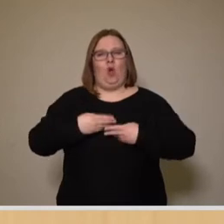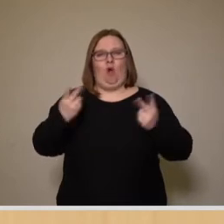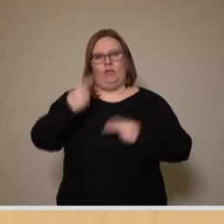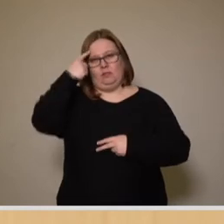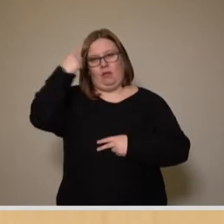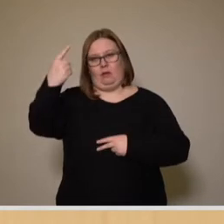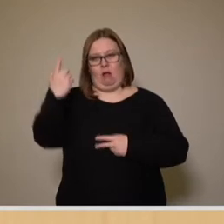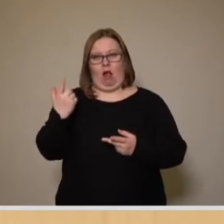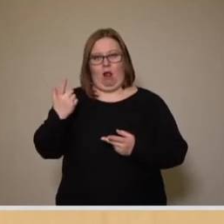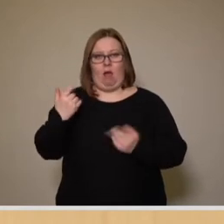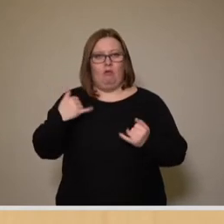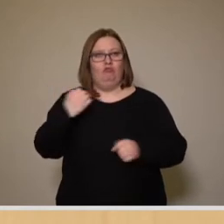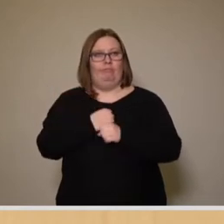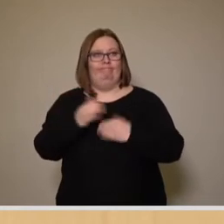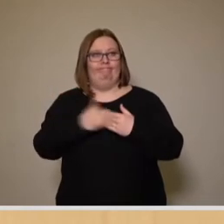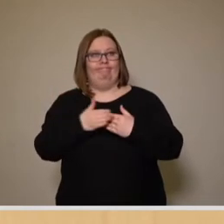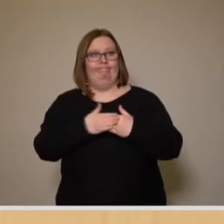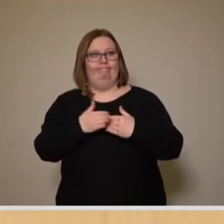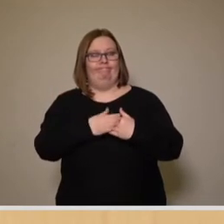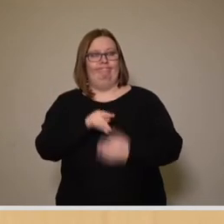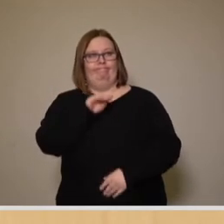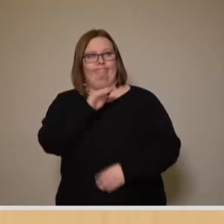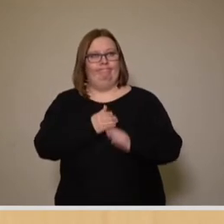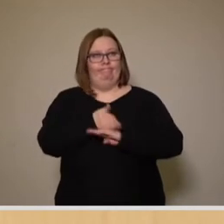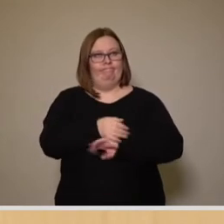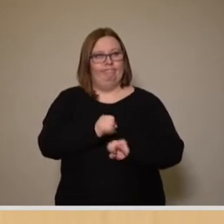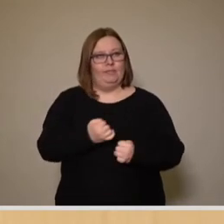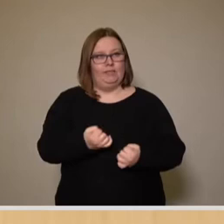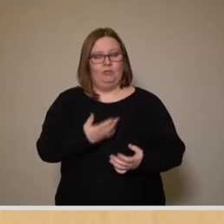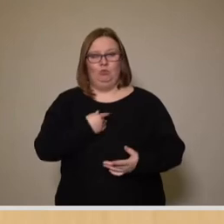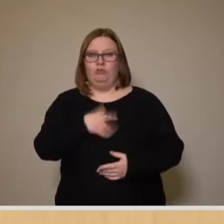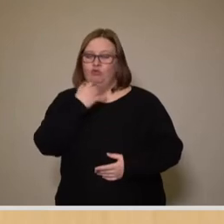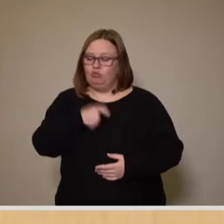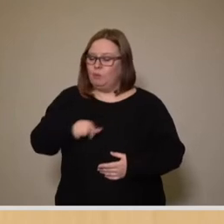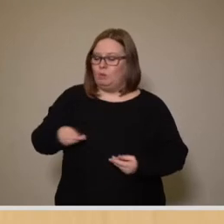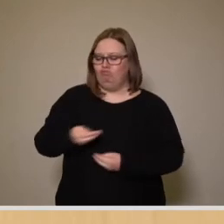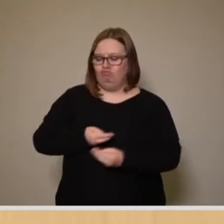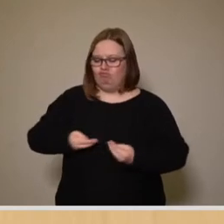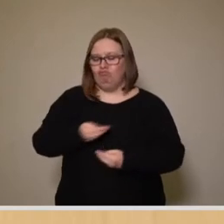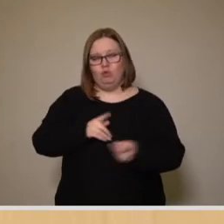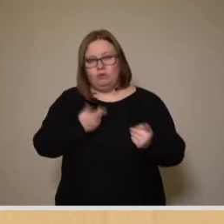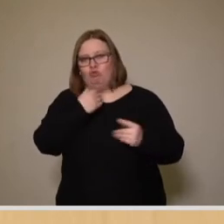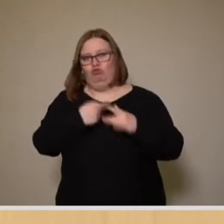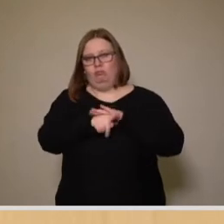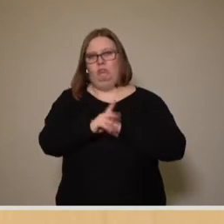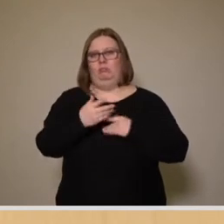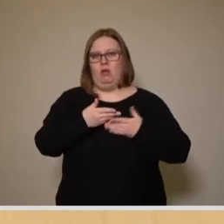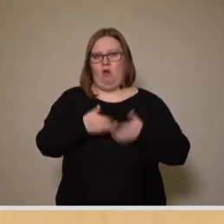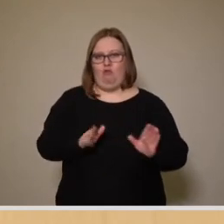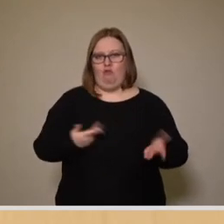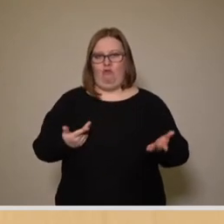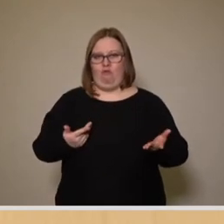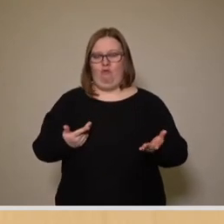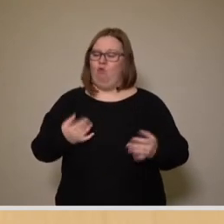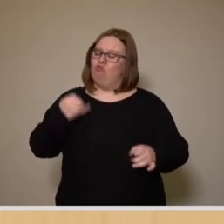immer vor verschlossener Tür, um mit den Bürgerinnen ins Gespräch zu kommen. Der Zuspruch